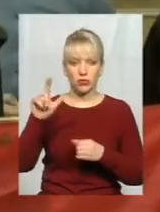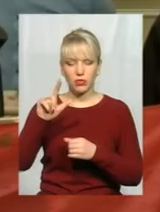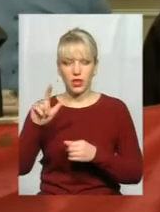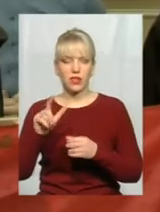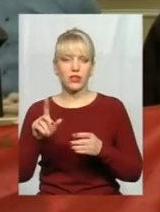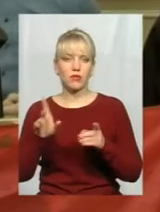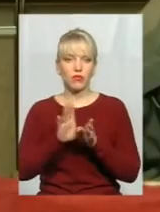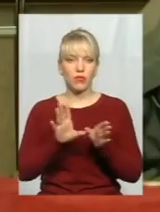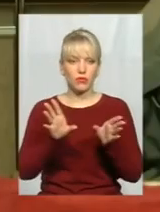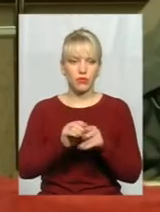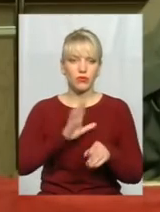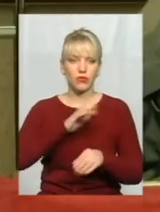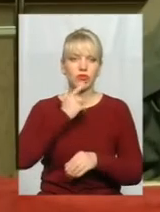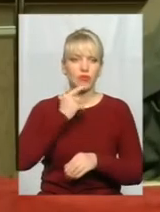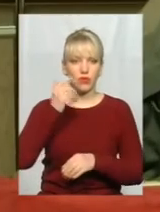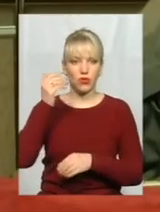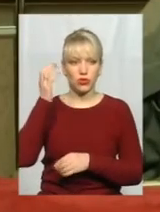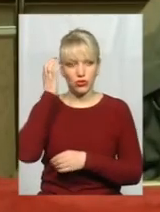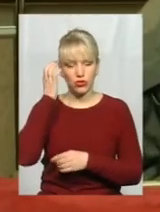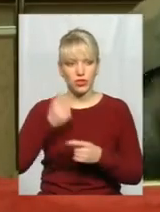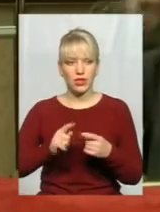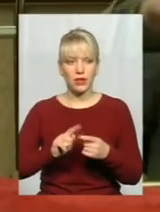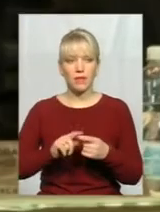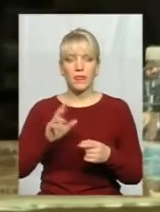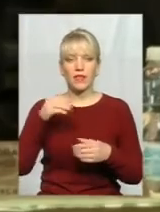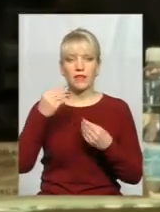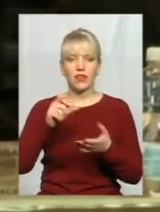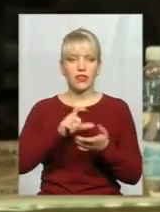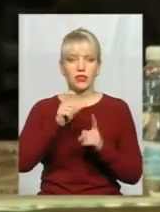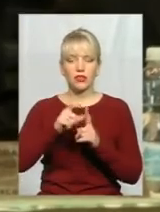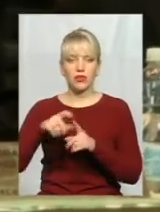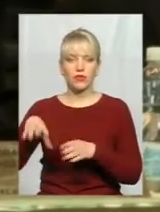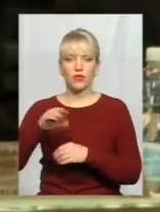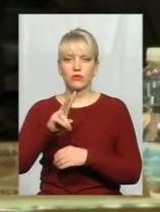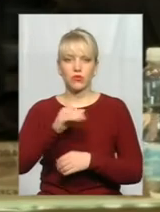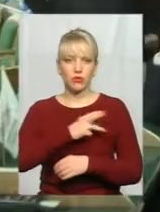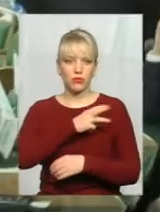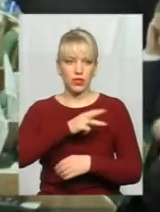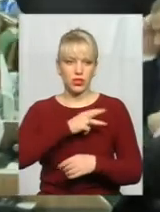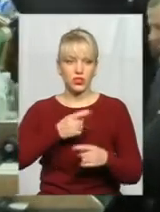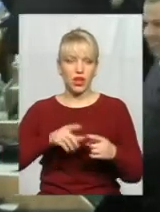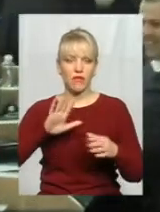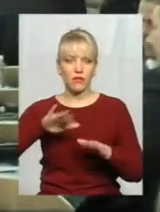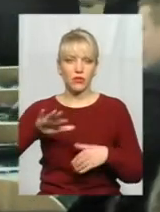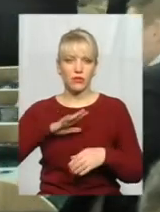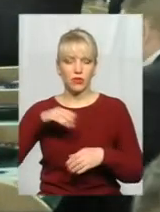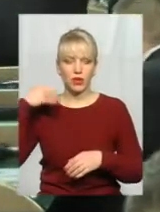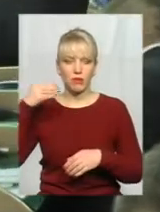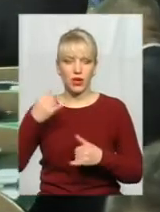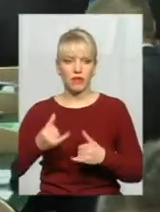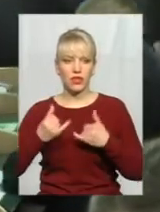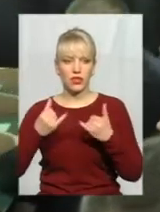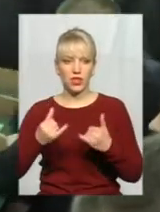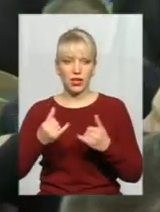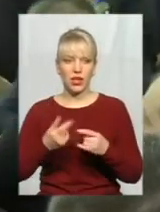усім бійцям АТО, хто захотів виступати. Далі голова обласної ради оголосив перерву для наради із головами фракції. Після паузи їх